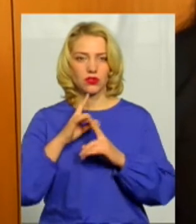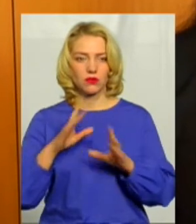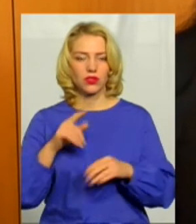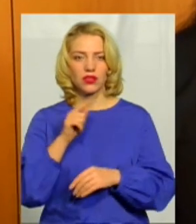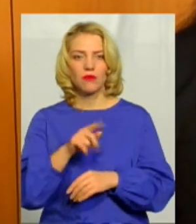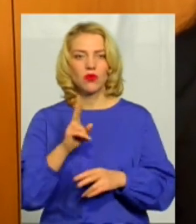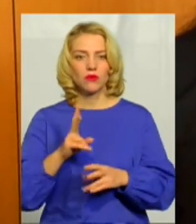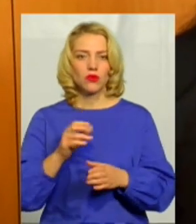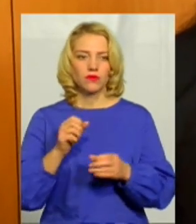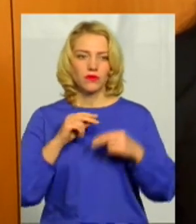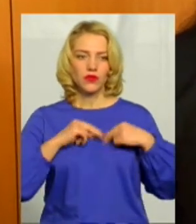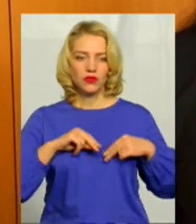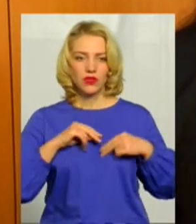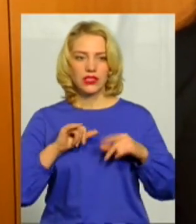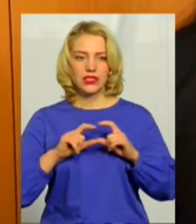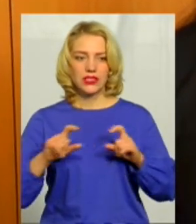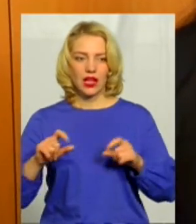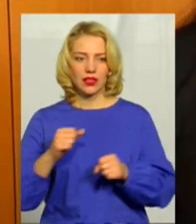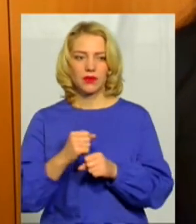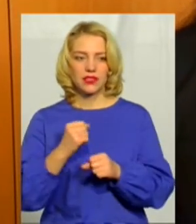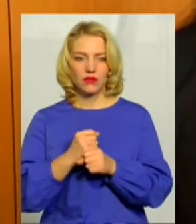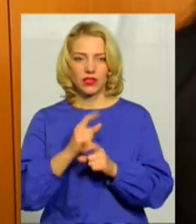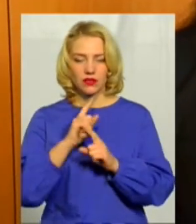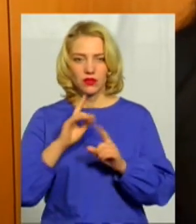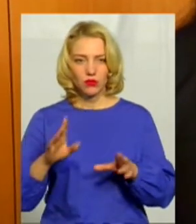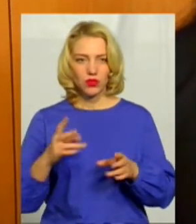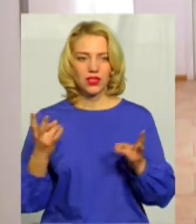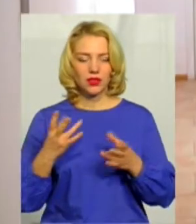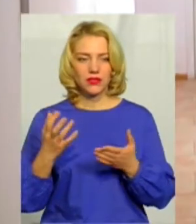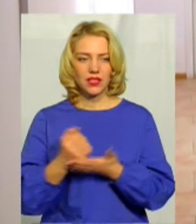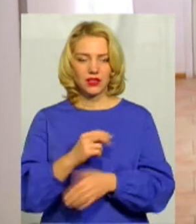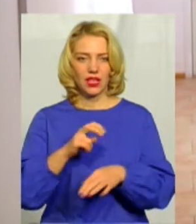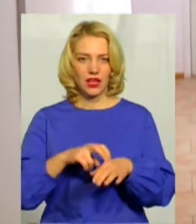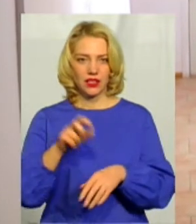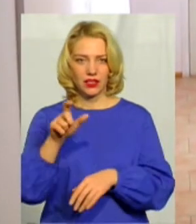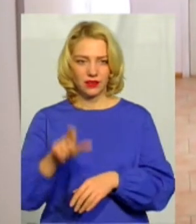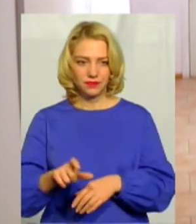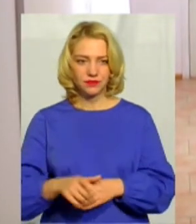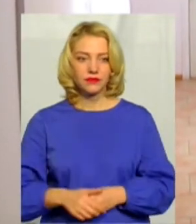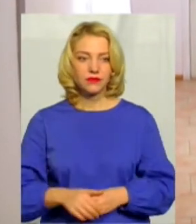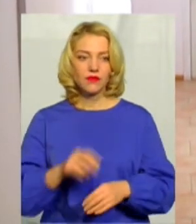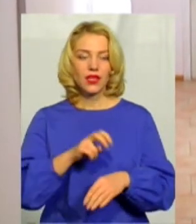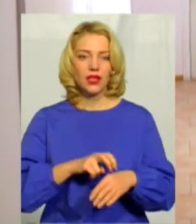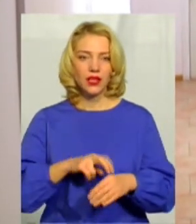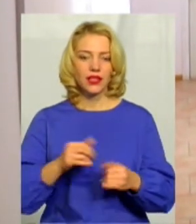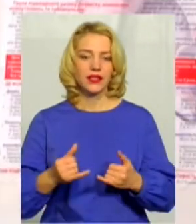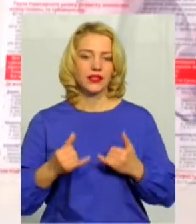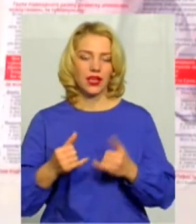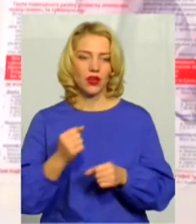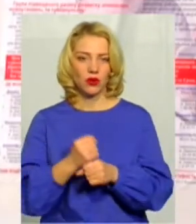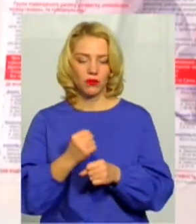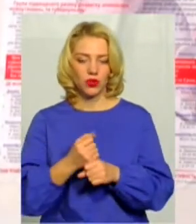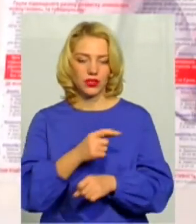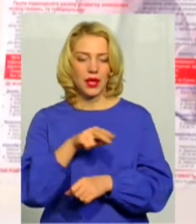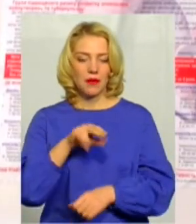працювати, то заклад працювати не зможе. Тобто потрібно знайти лікаря. Лікар для роботи в амбулаторії Пільного Олексинця є і